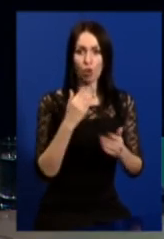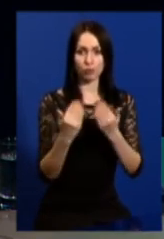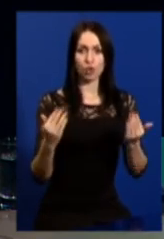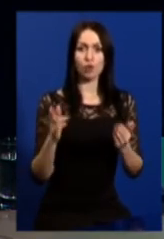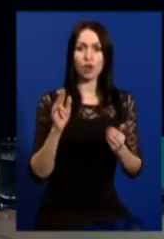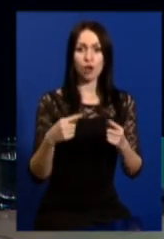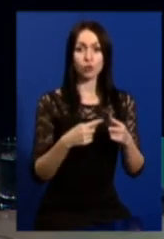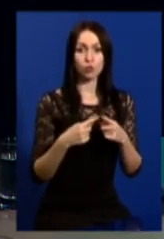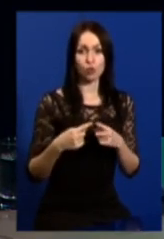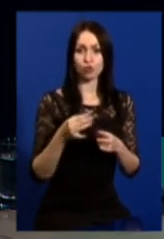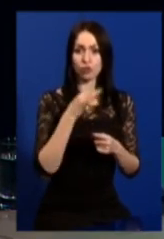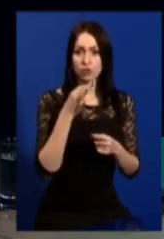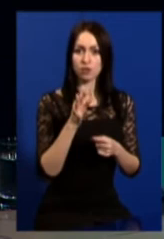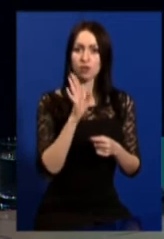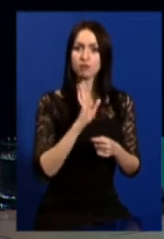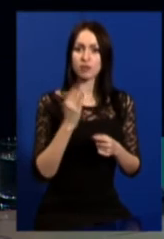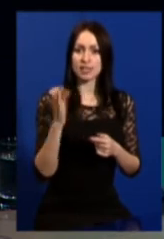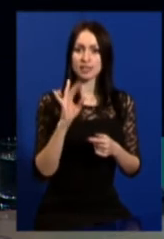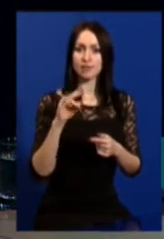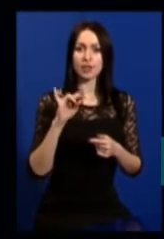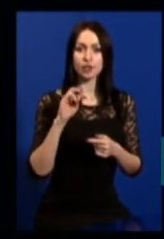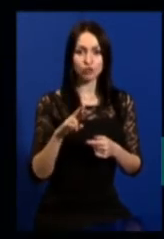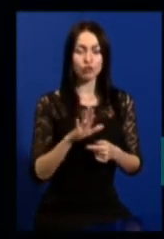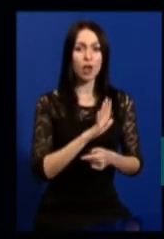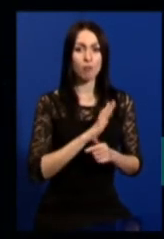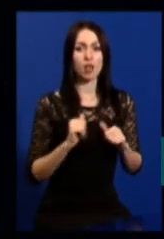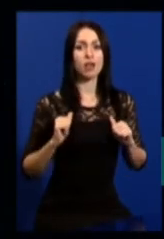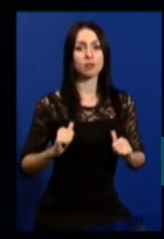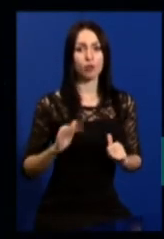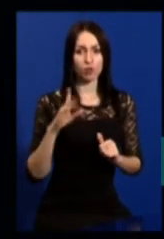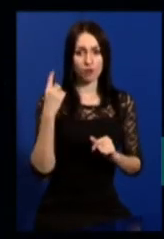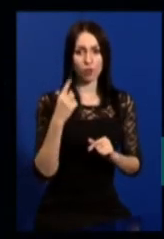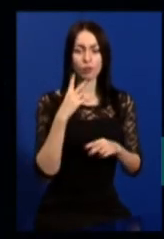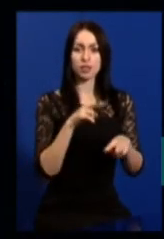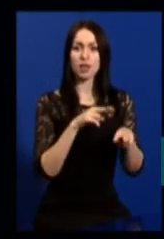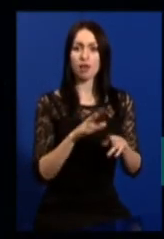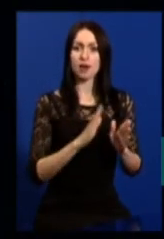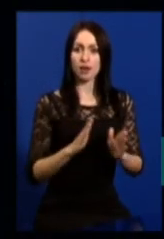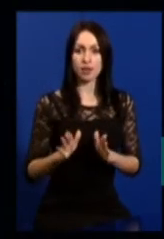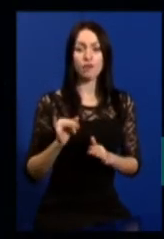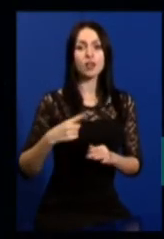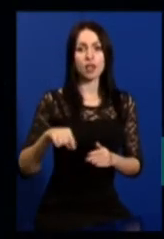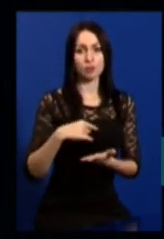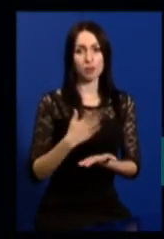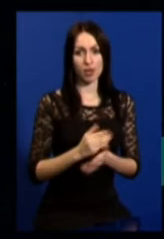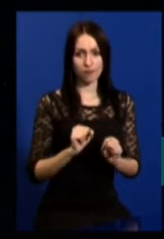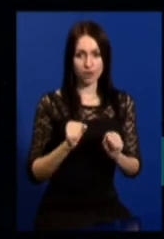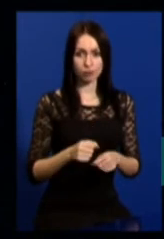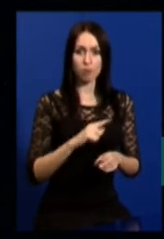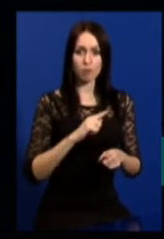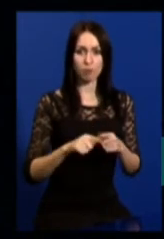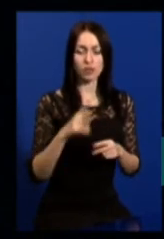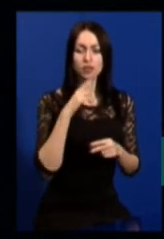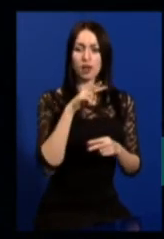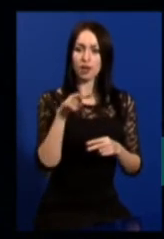вірно сказала пані Світлічна, була спокійна в області, контрольована, і ми мали змогу швидко